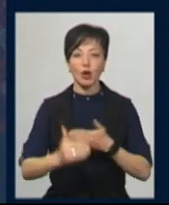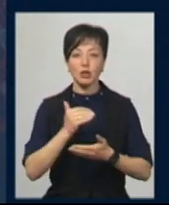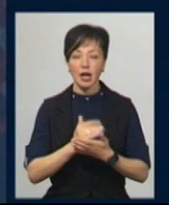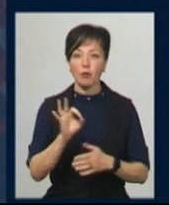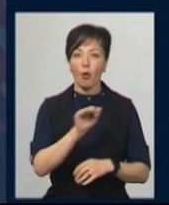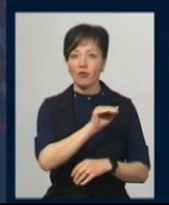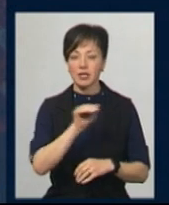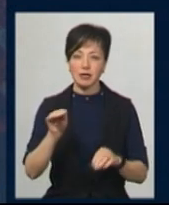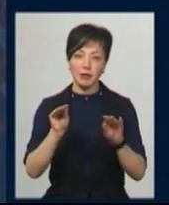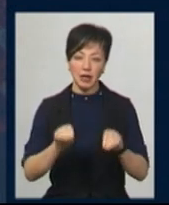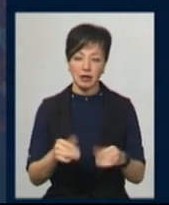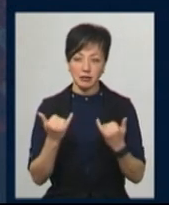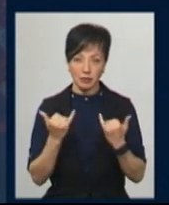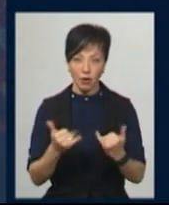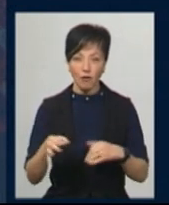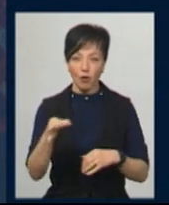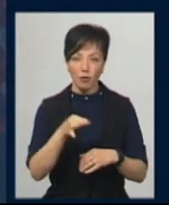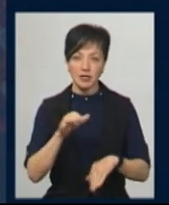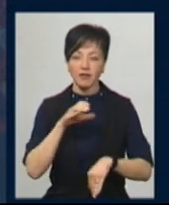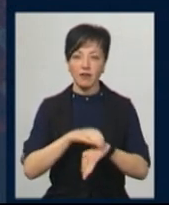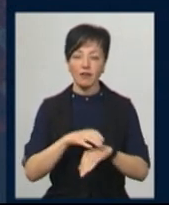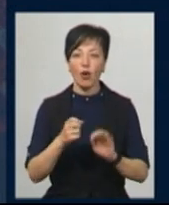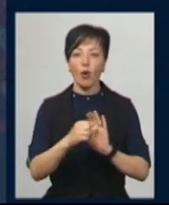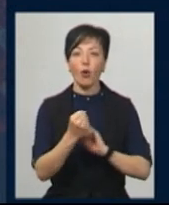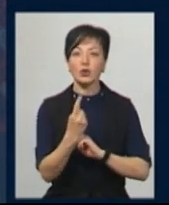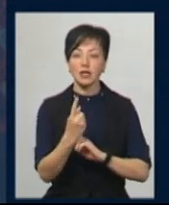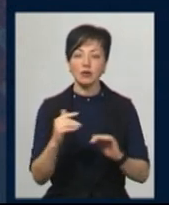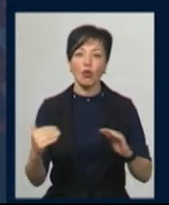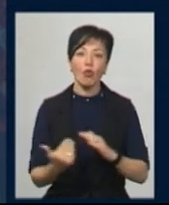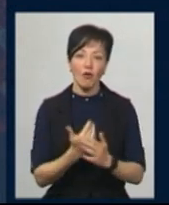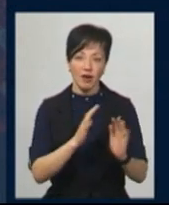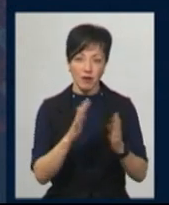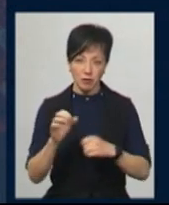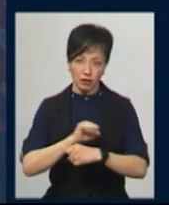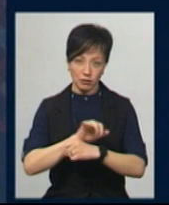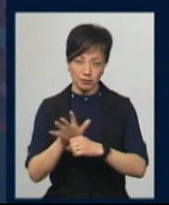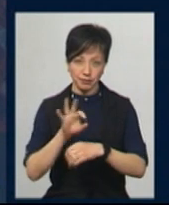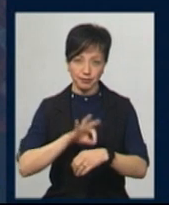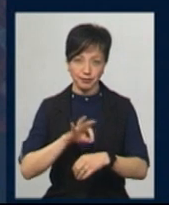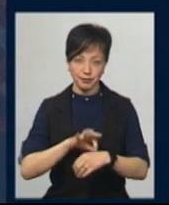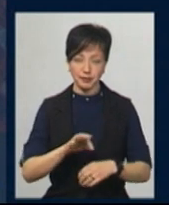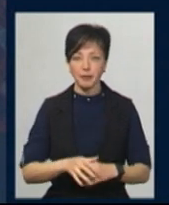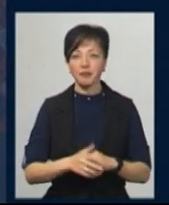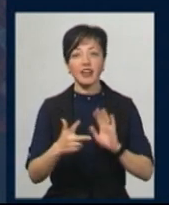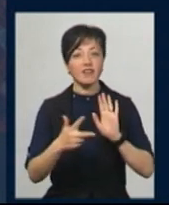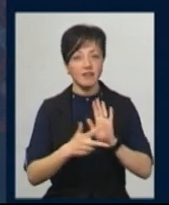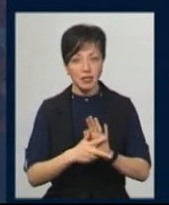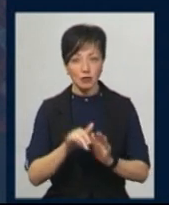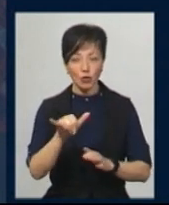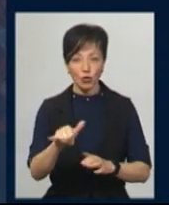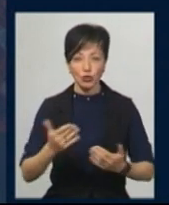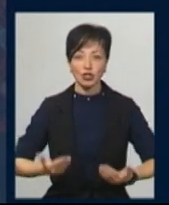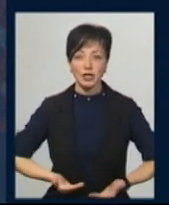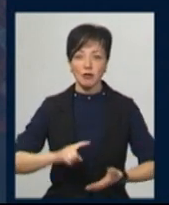офіційними даними, на цю годину в області виявлено 11 нових випадків коронавірусної інфекції. Вісім у мешканців